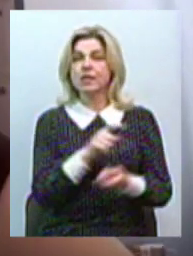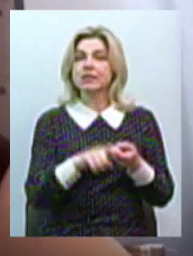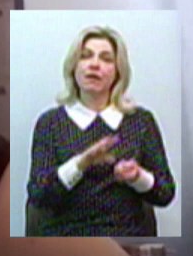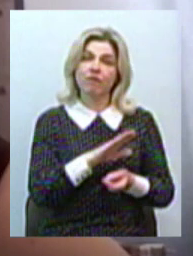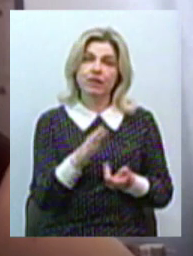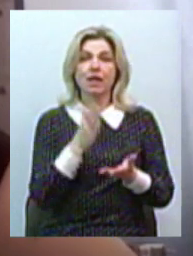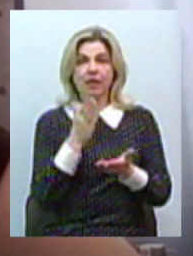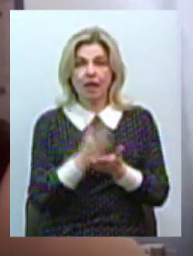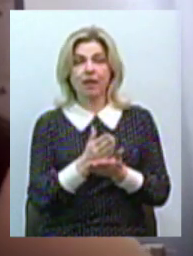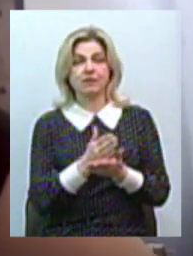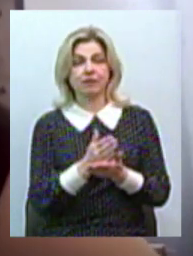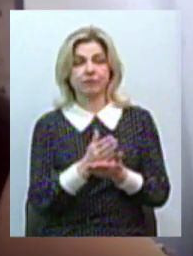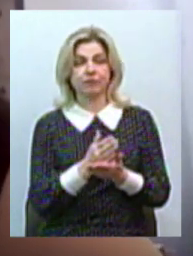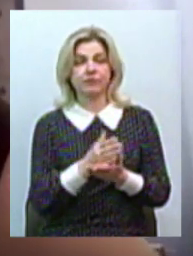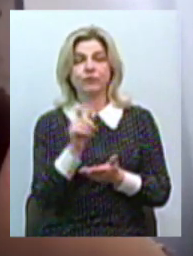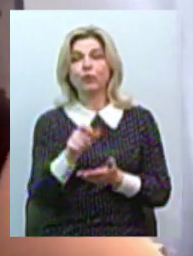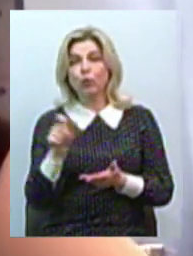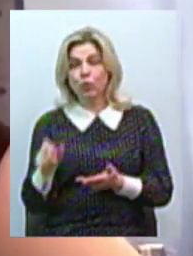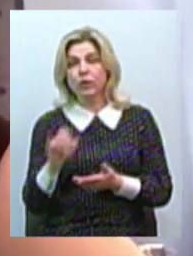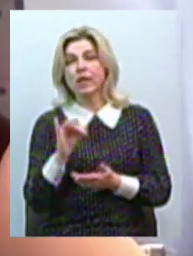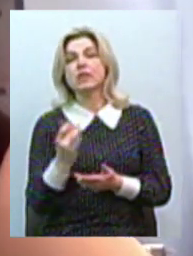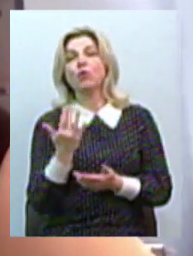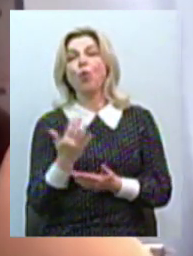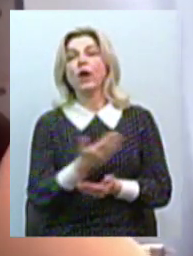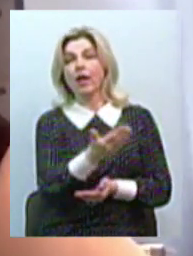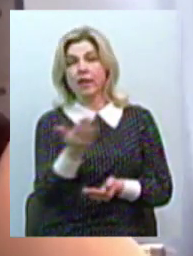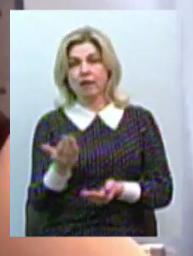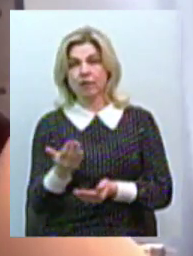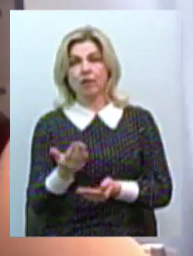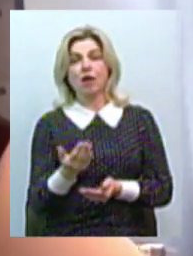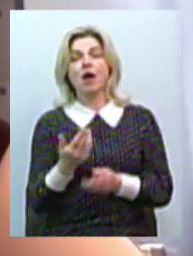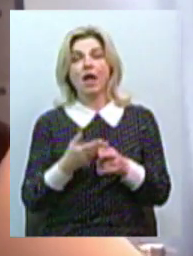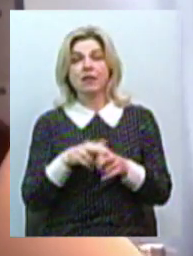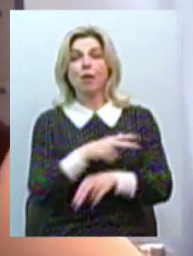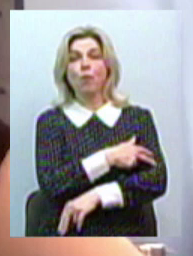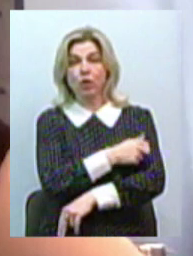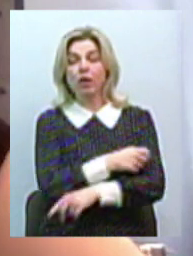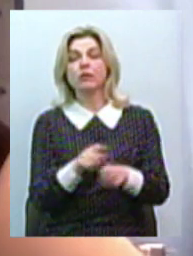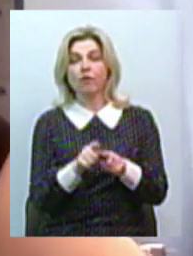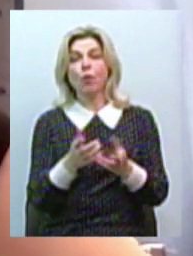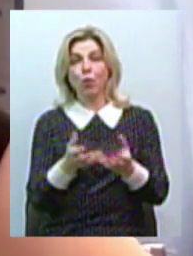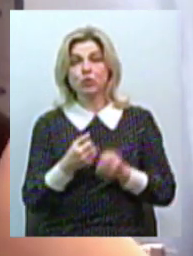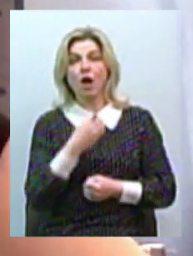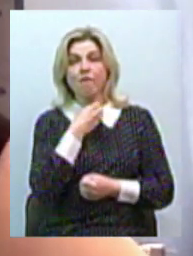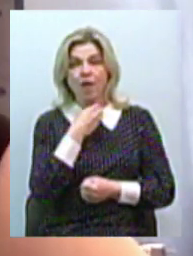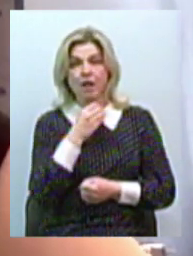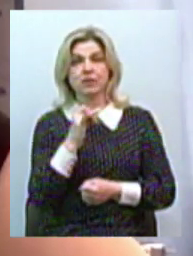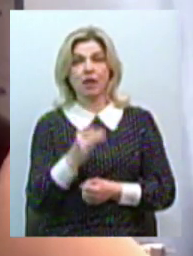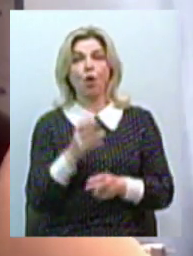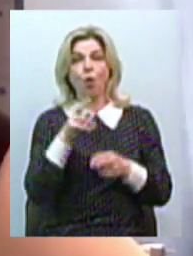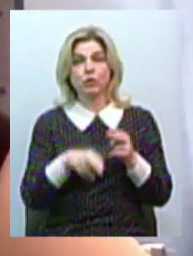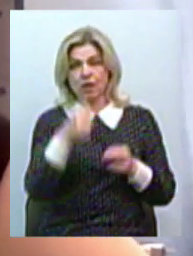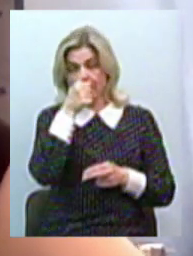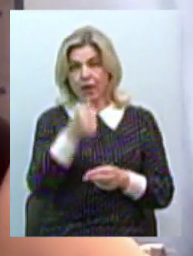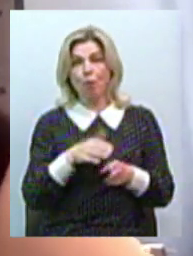цьому закладі пацієнти і скільки їх, він, заклад, отримує від нас аванс і отримує в кінці місяця